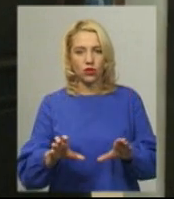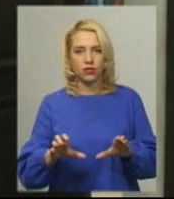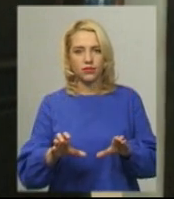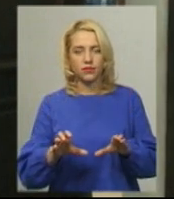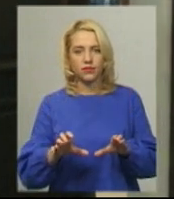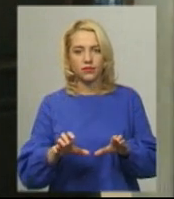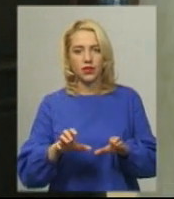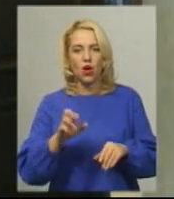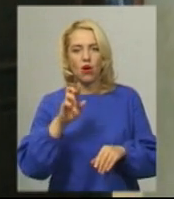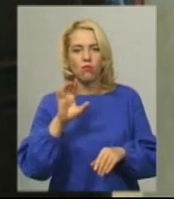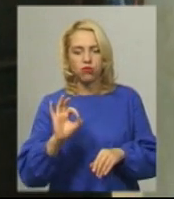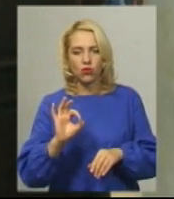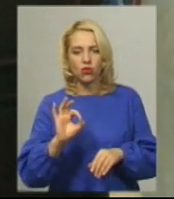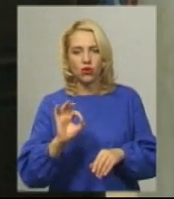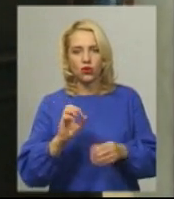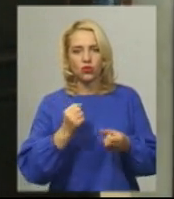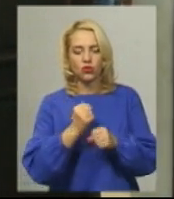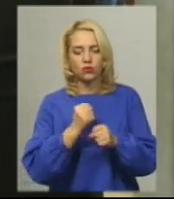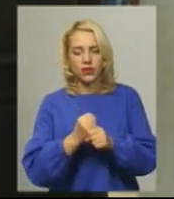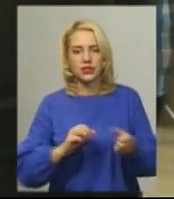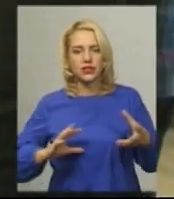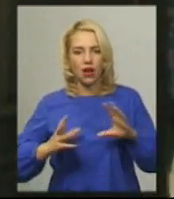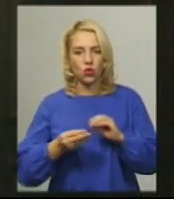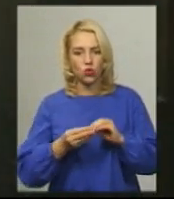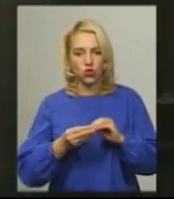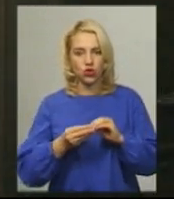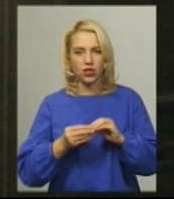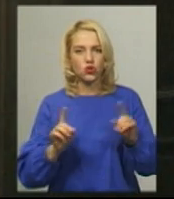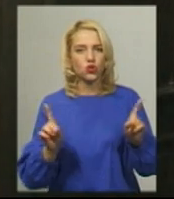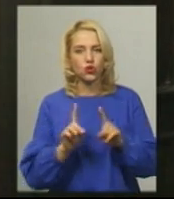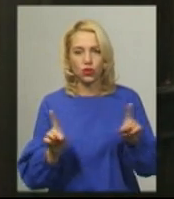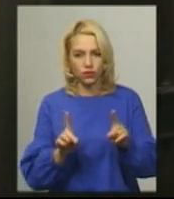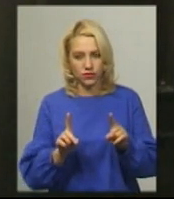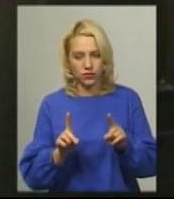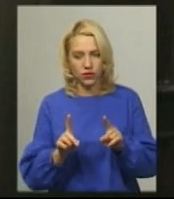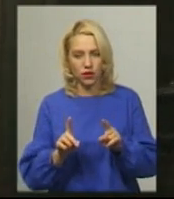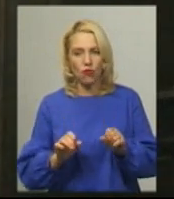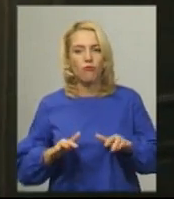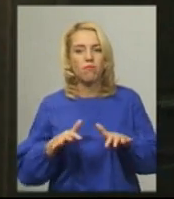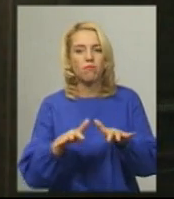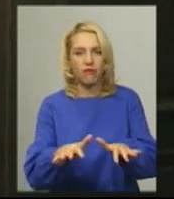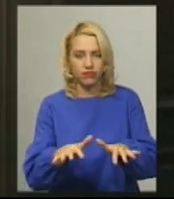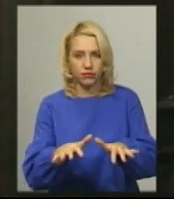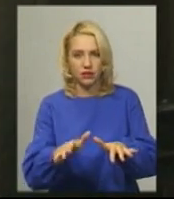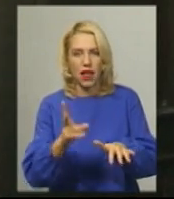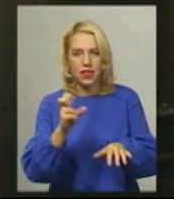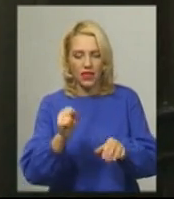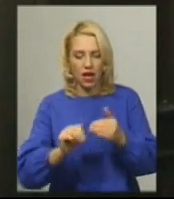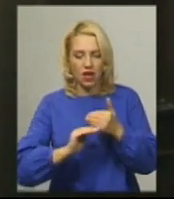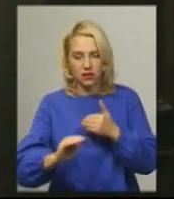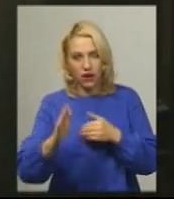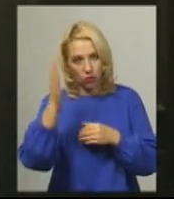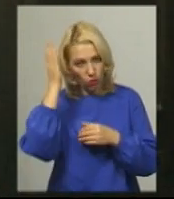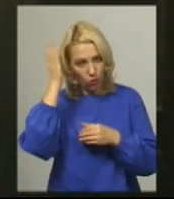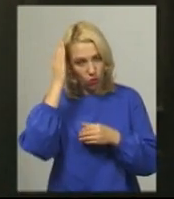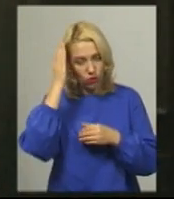бо заключення зробили, що пав на асфальт головою.